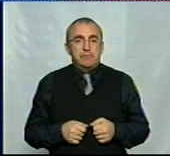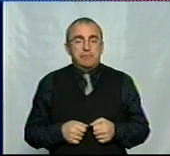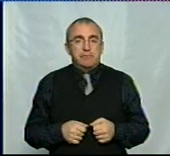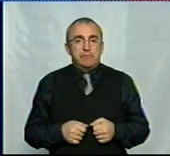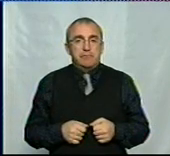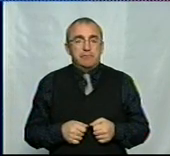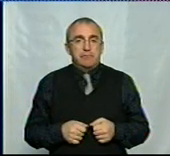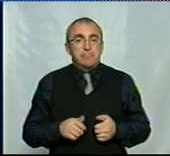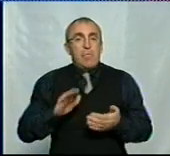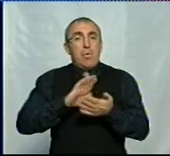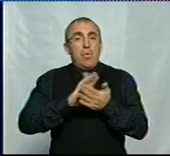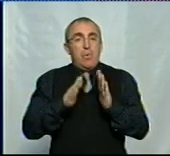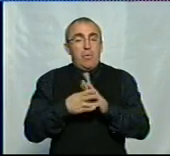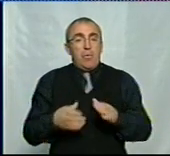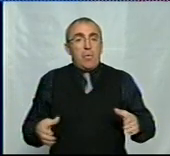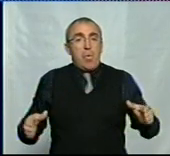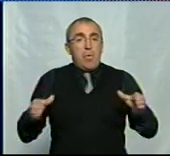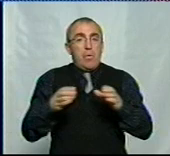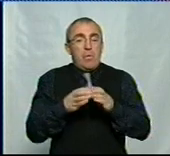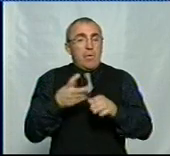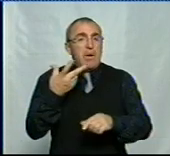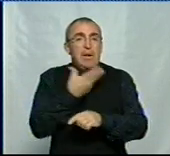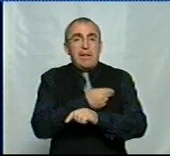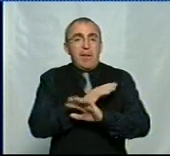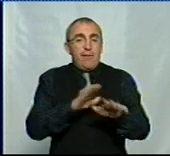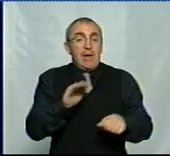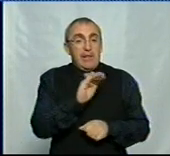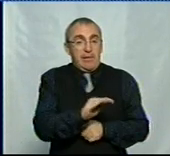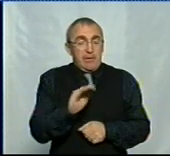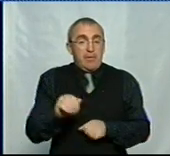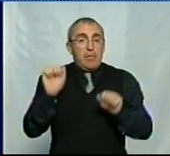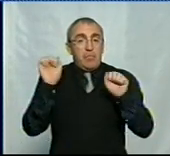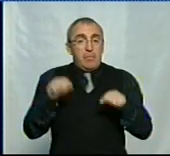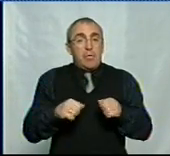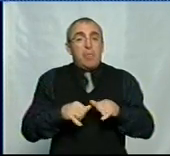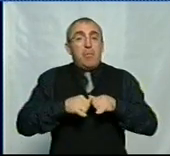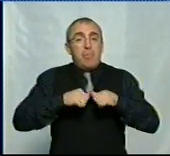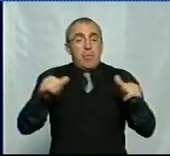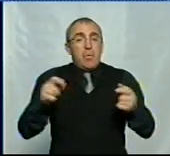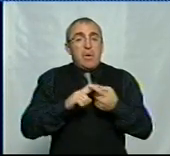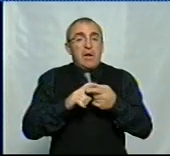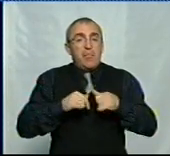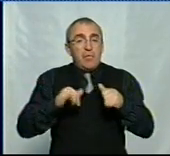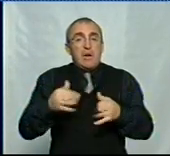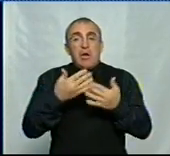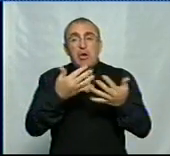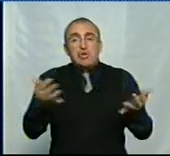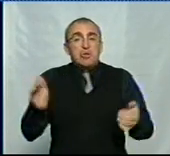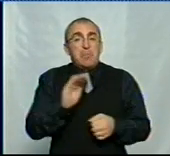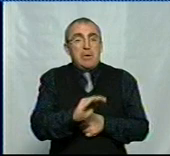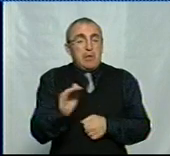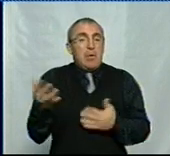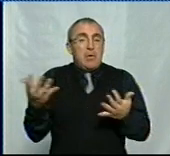В умовах колективу невакциновані діти можуть поширювати інфекцію іншим дітям,